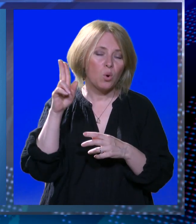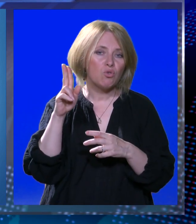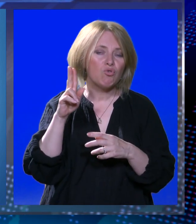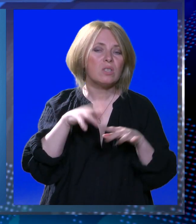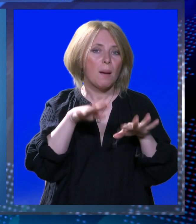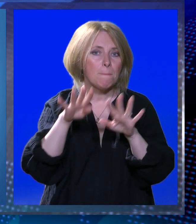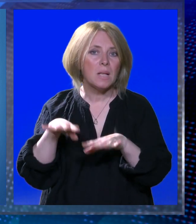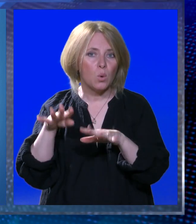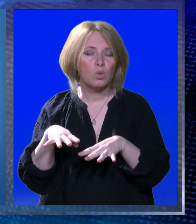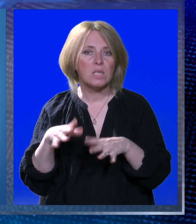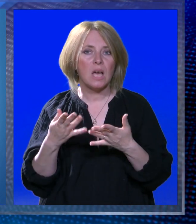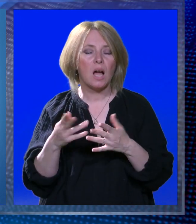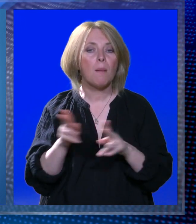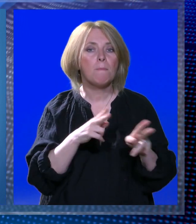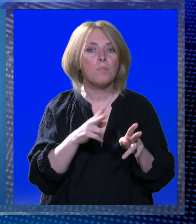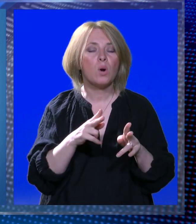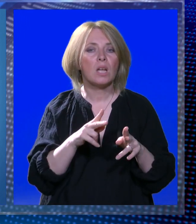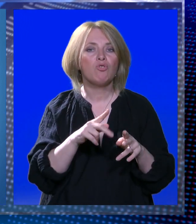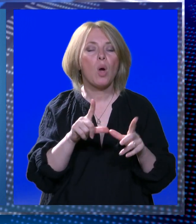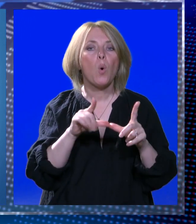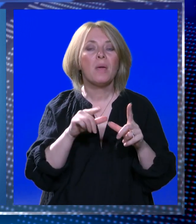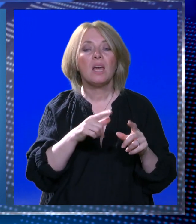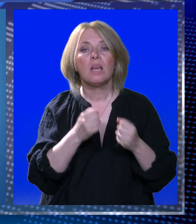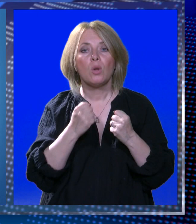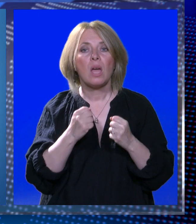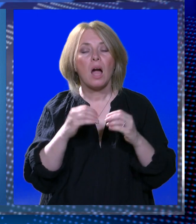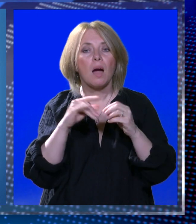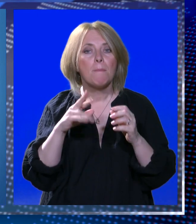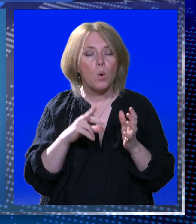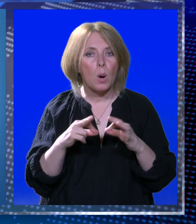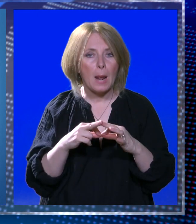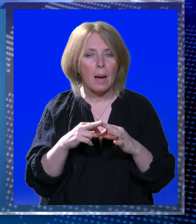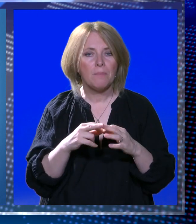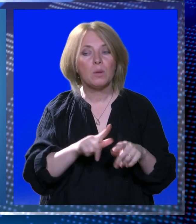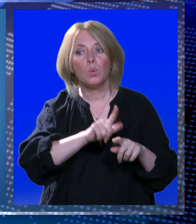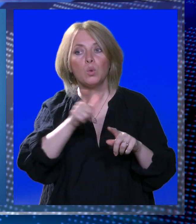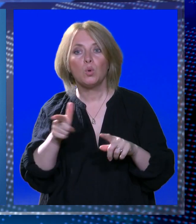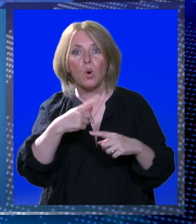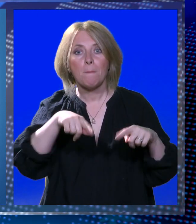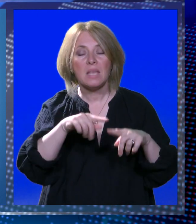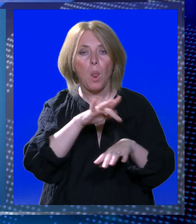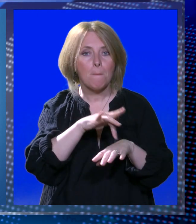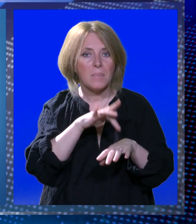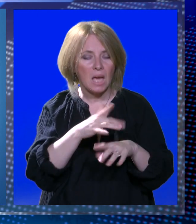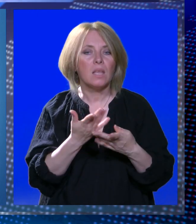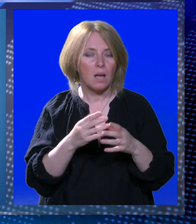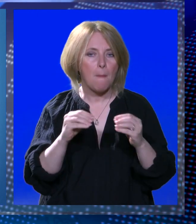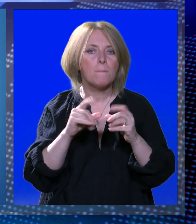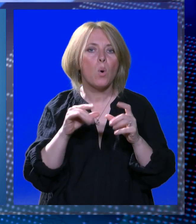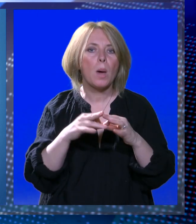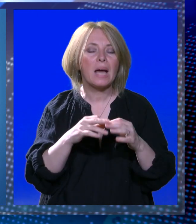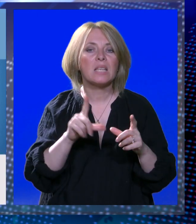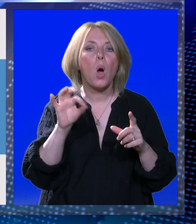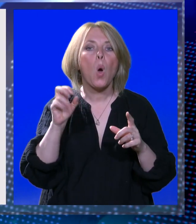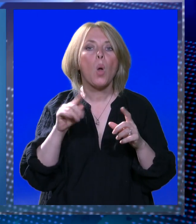pljusak puhaća umjerena jaka bura te sjeverozapadni vjetar, a podnove lebite u drugom dijelu petka i subote često bura s olujnim